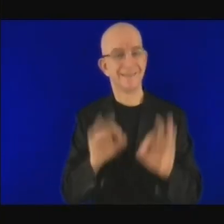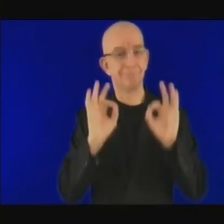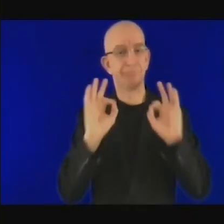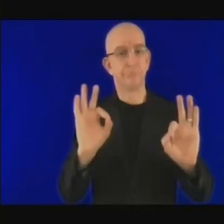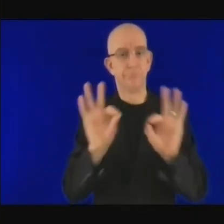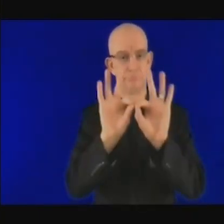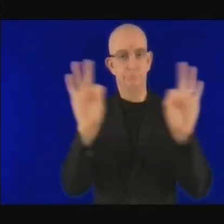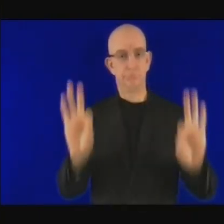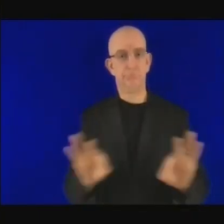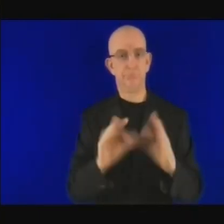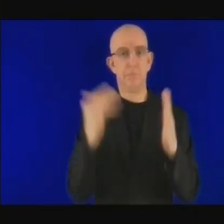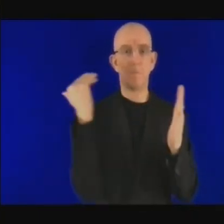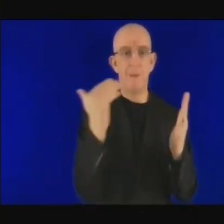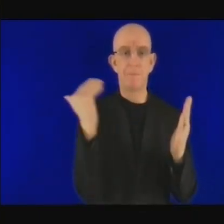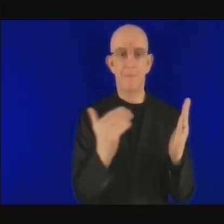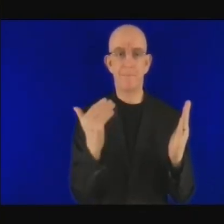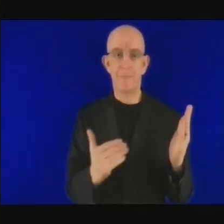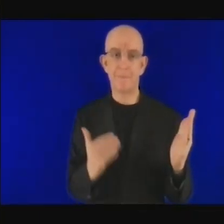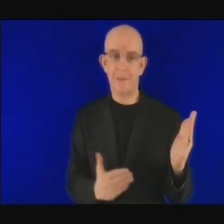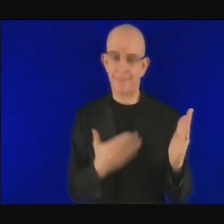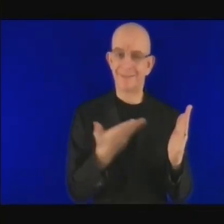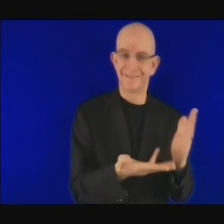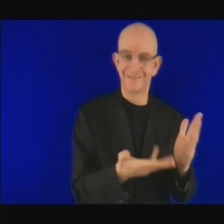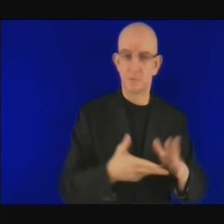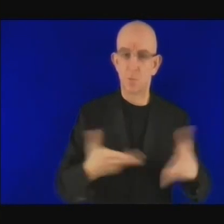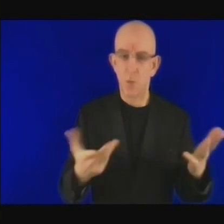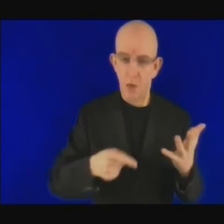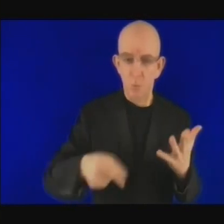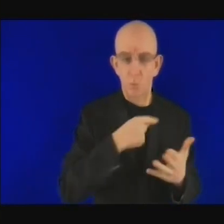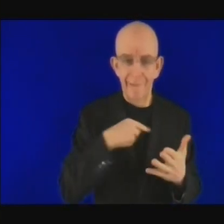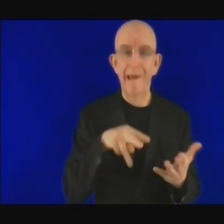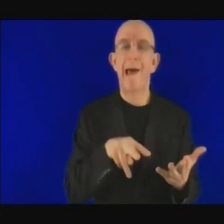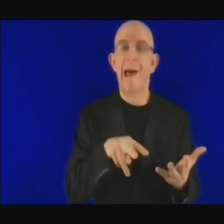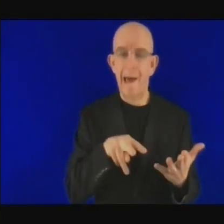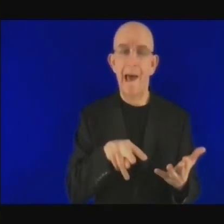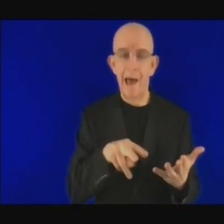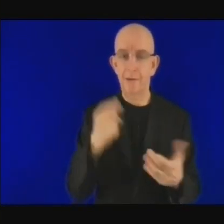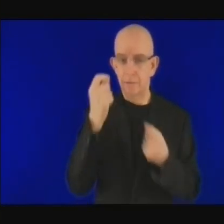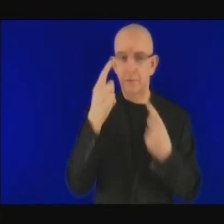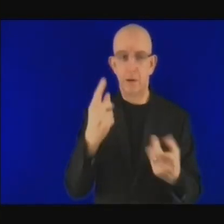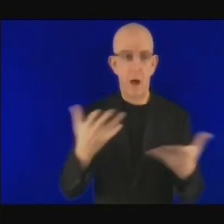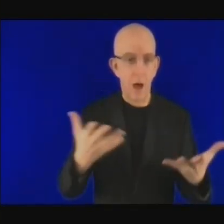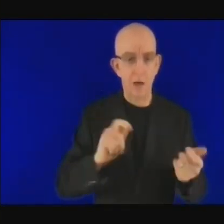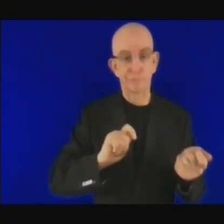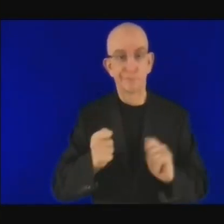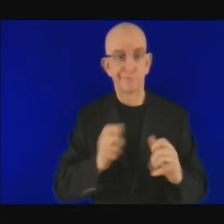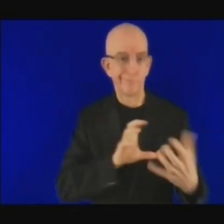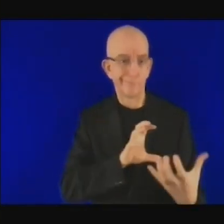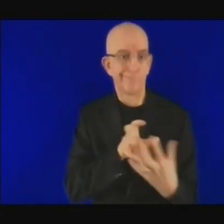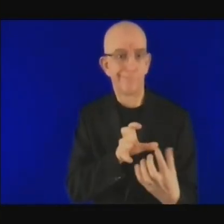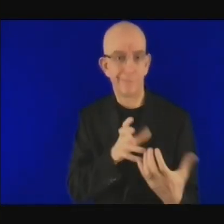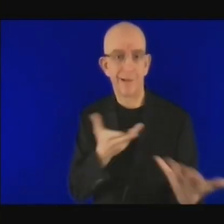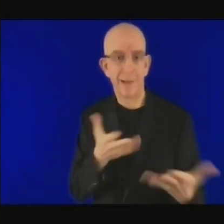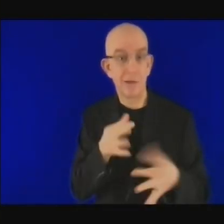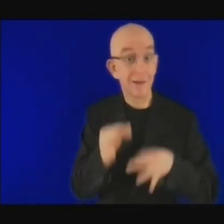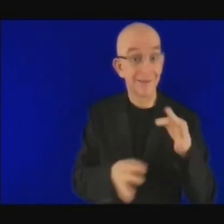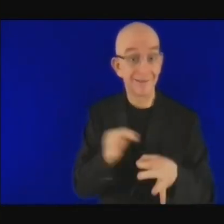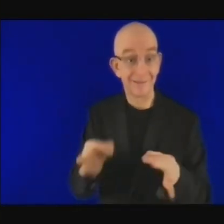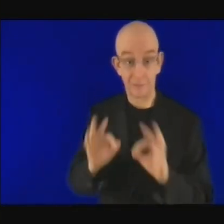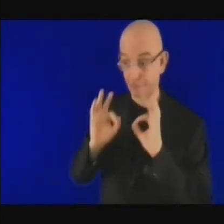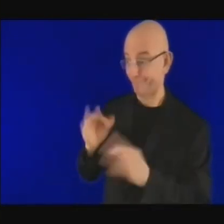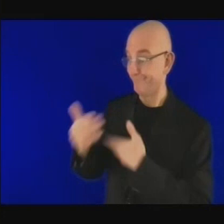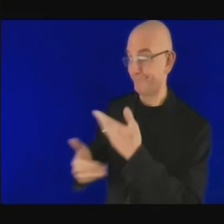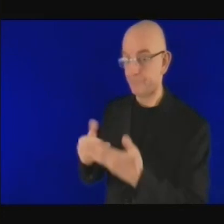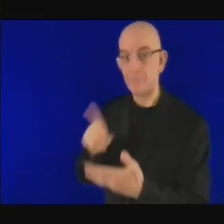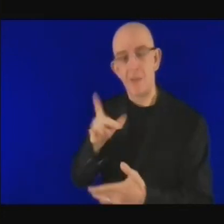ça ne peut pas être réalisé sans accès à de l'énergie. Donc, l'énergie